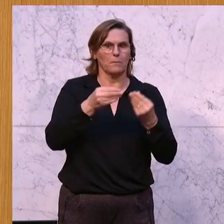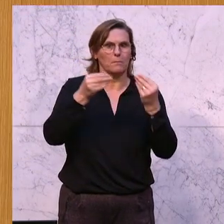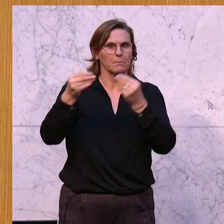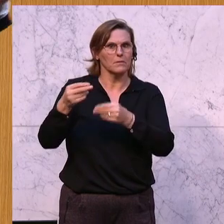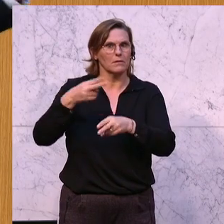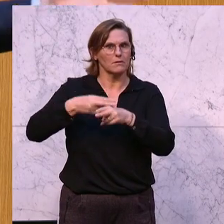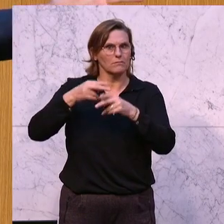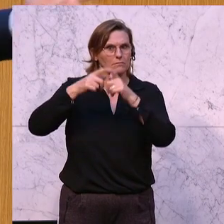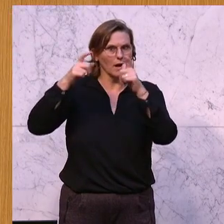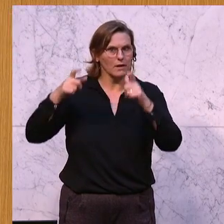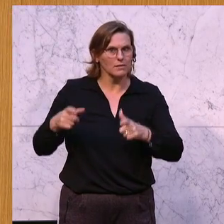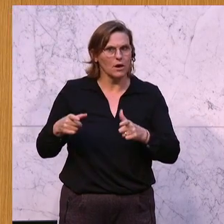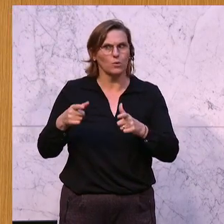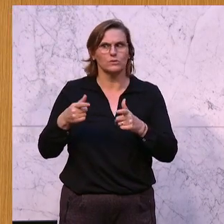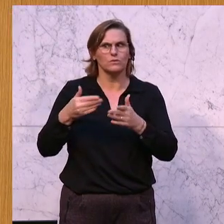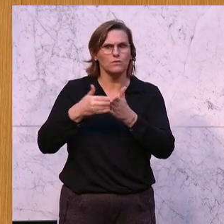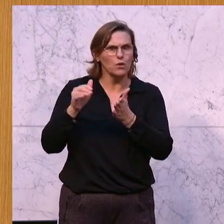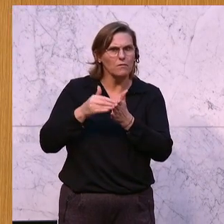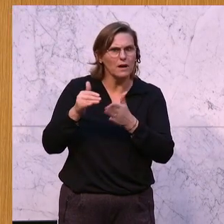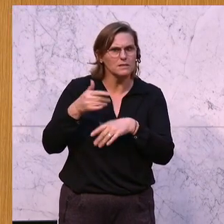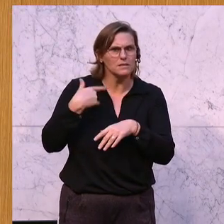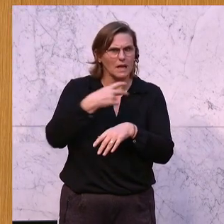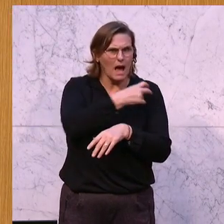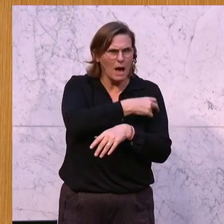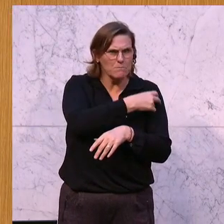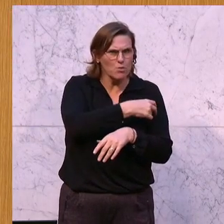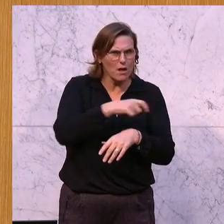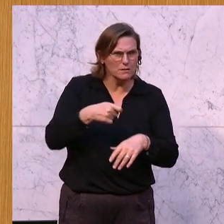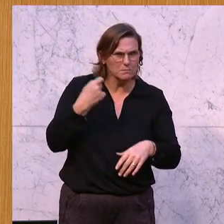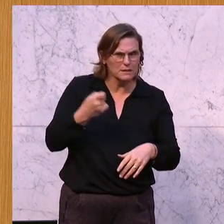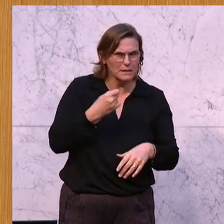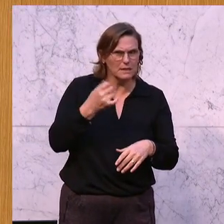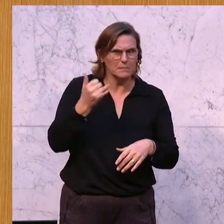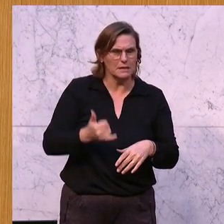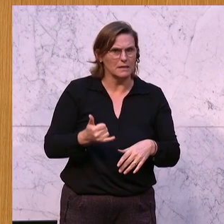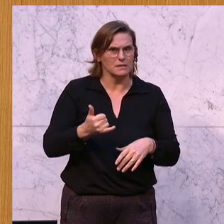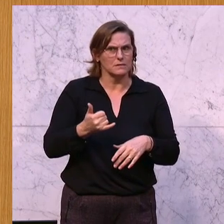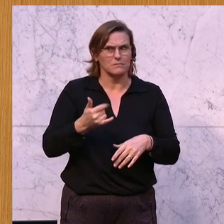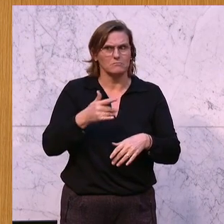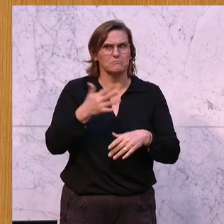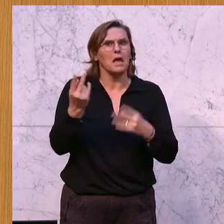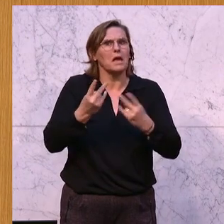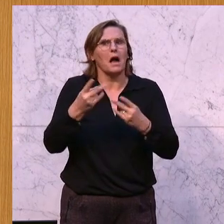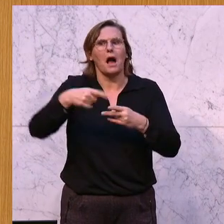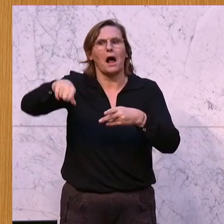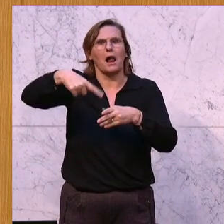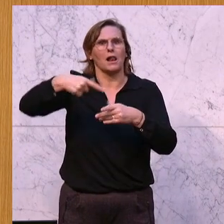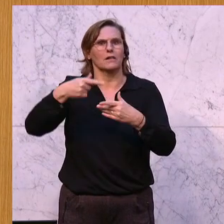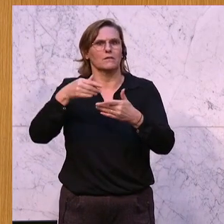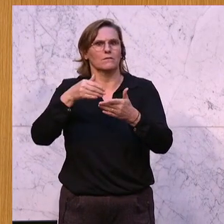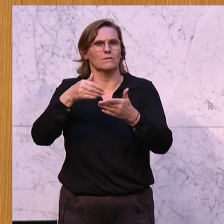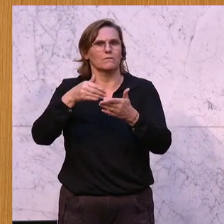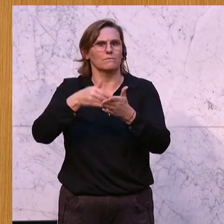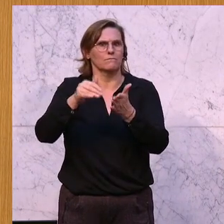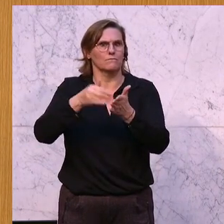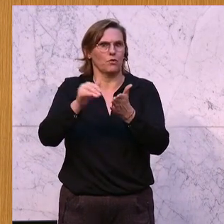Wofür genau? Ursprünglich hat es geheißen, für den Ambulanzbetrieb mittlerweile dürfen es die Spitäler offensichtlich für alles verwenden. Ich wage zu bezweifeln, dass es